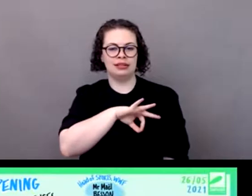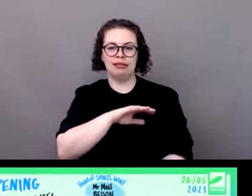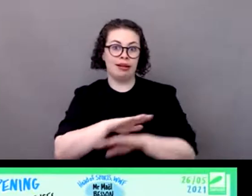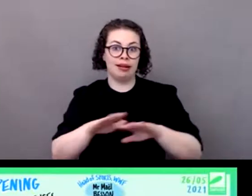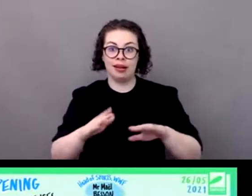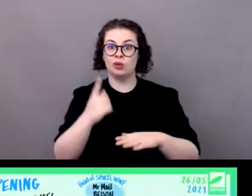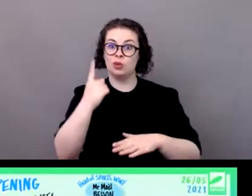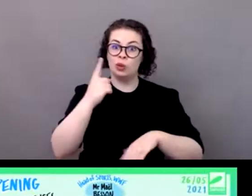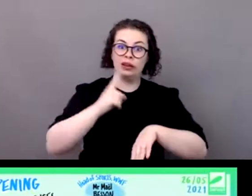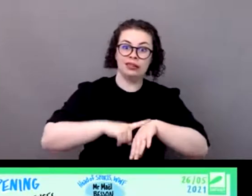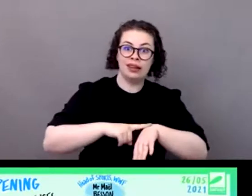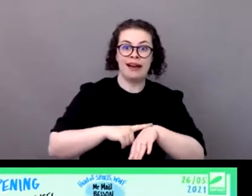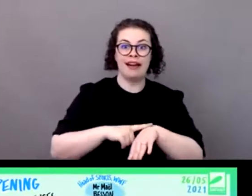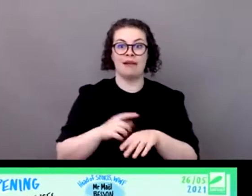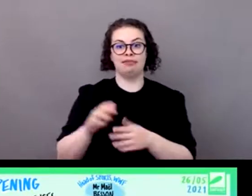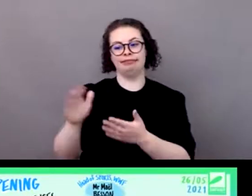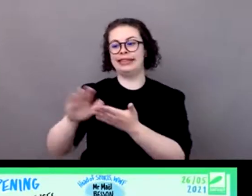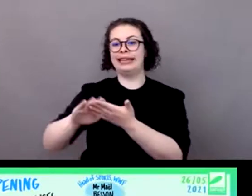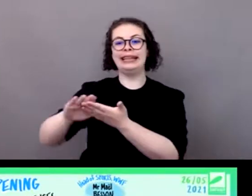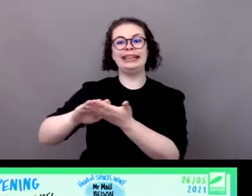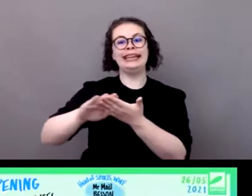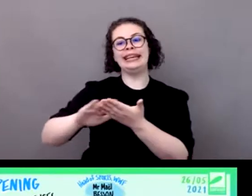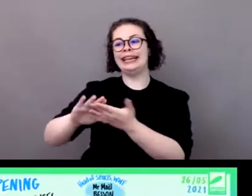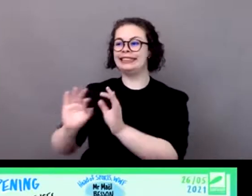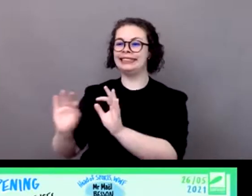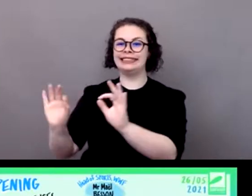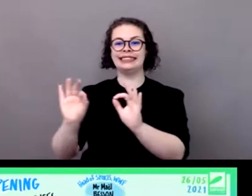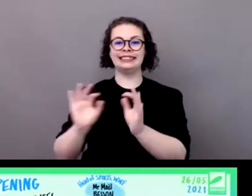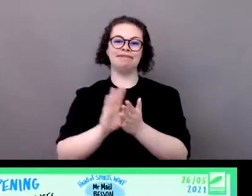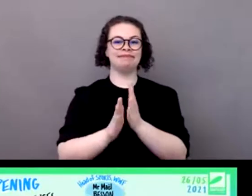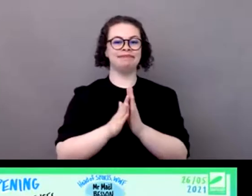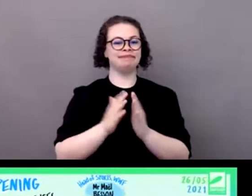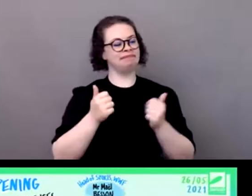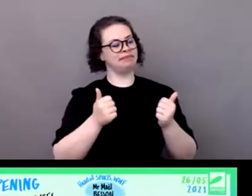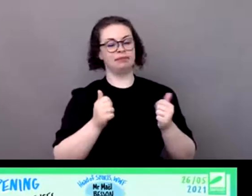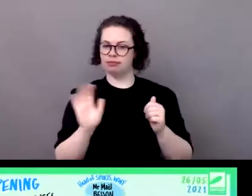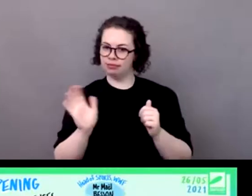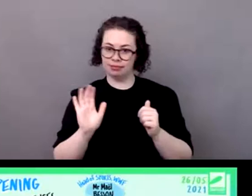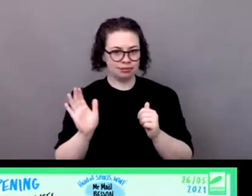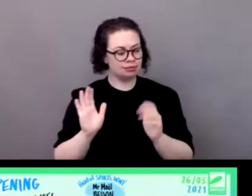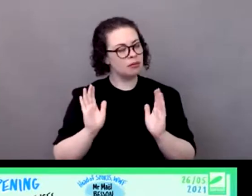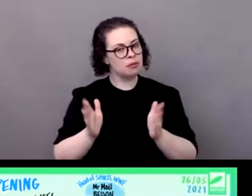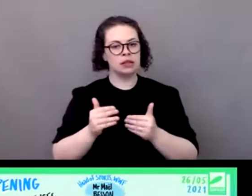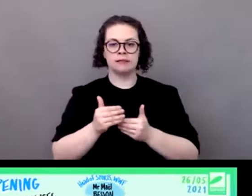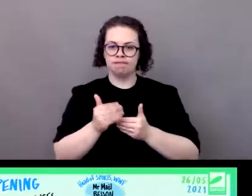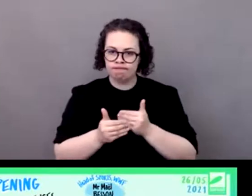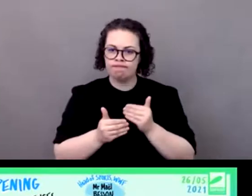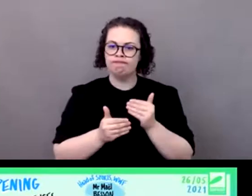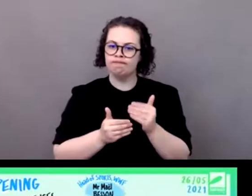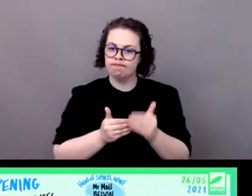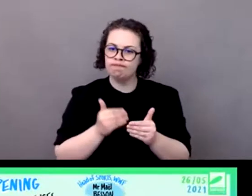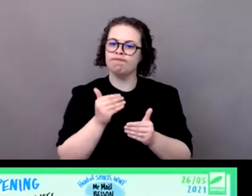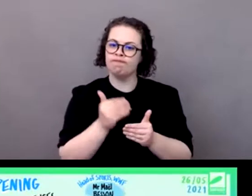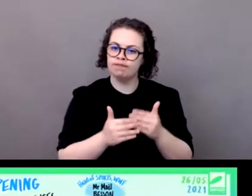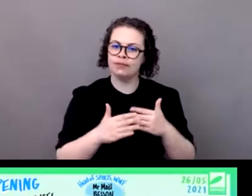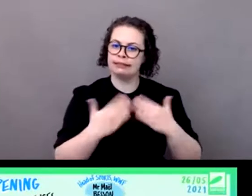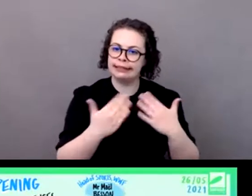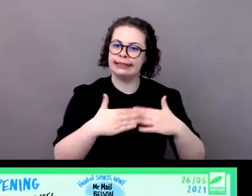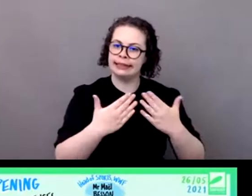sur la neutralité carbone qui rappelle que une neutralité carbone